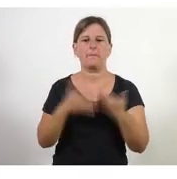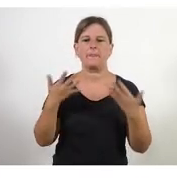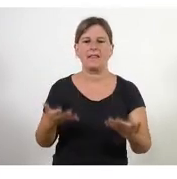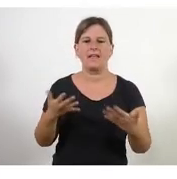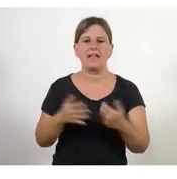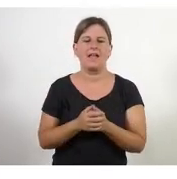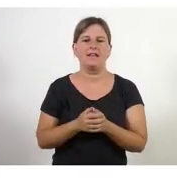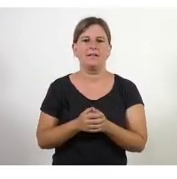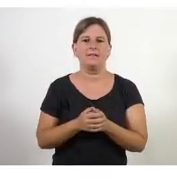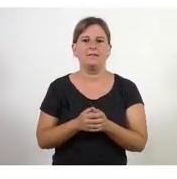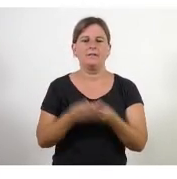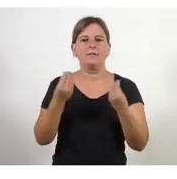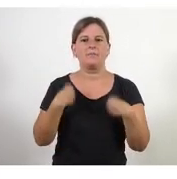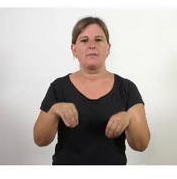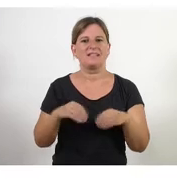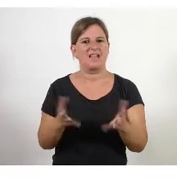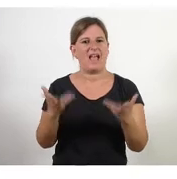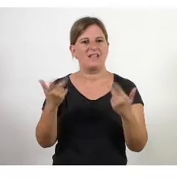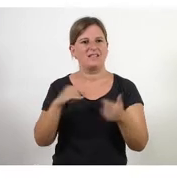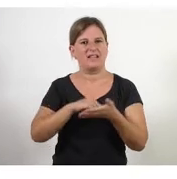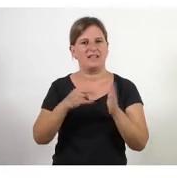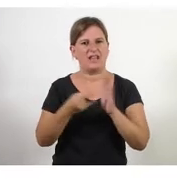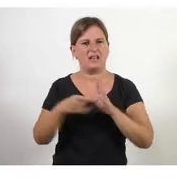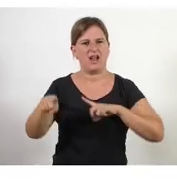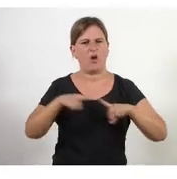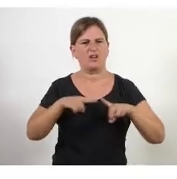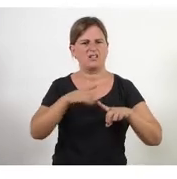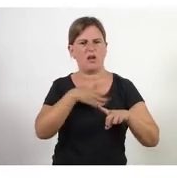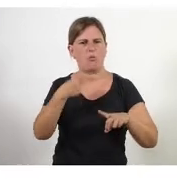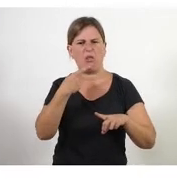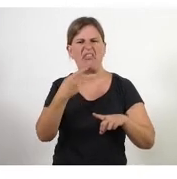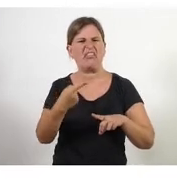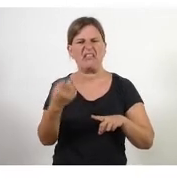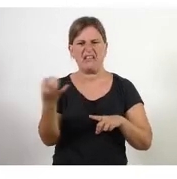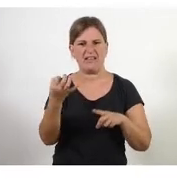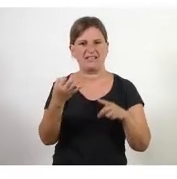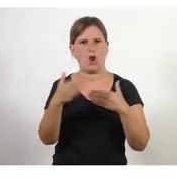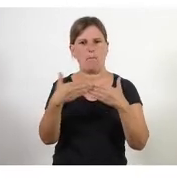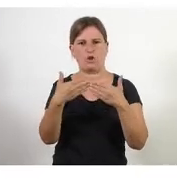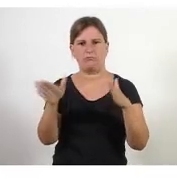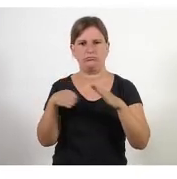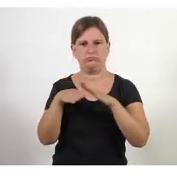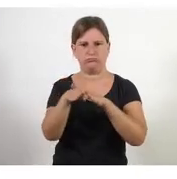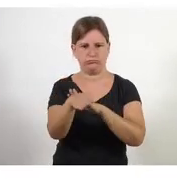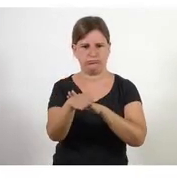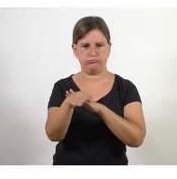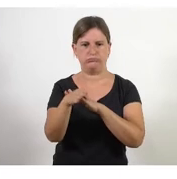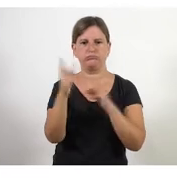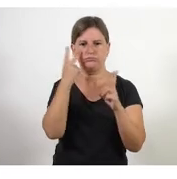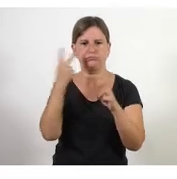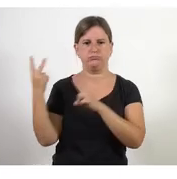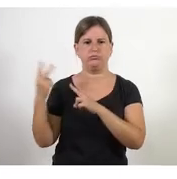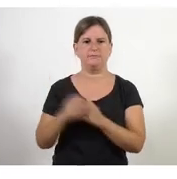agilitat tècnica aquesta agilitat organitzativa què vol dir obrim una nova porta i entrem a veure aquesta